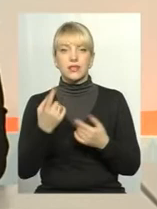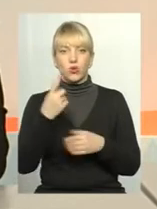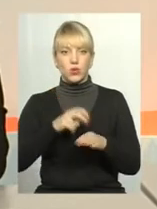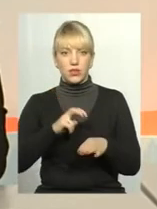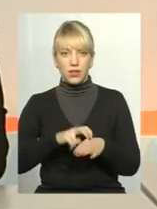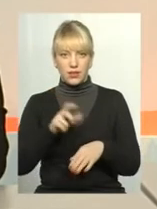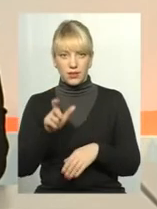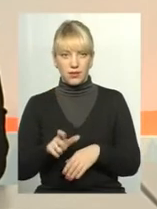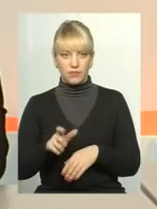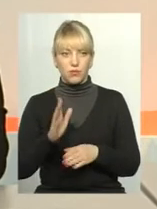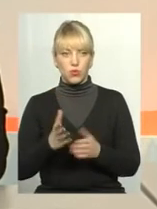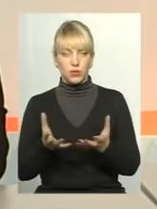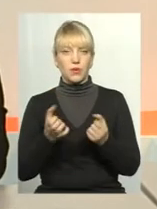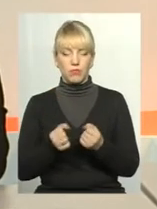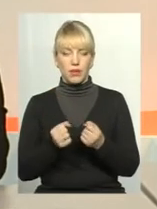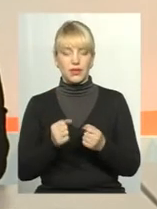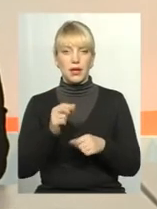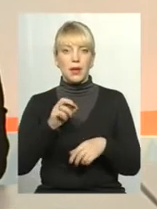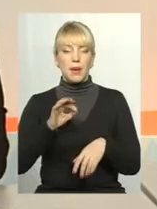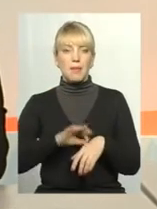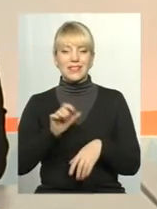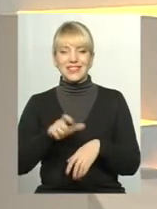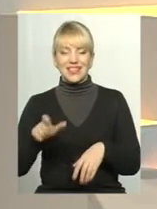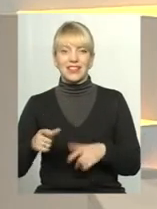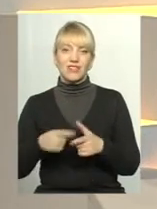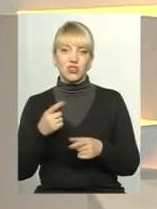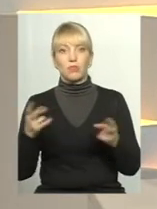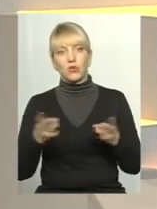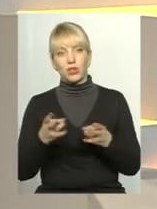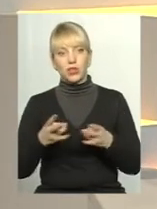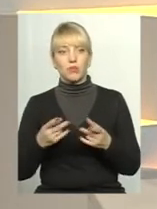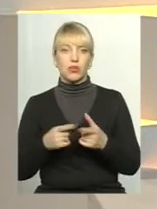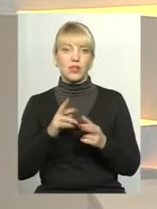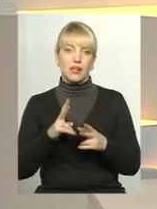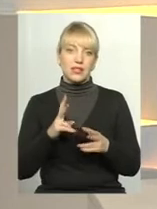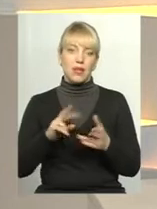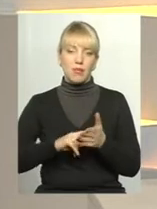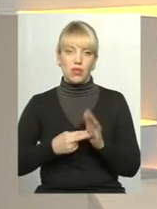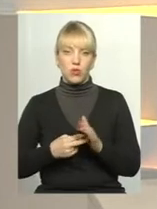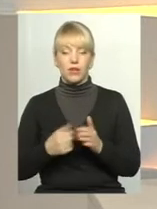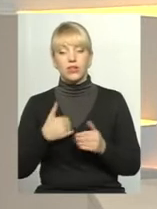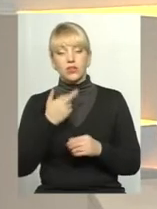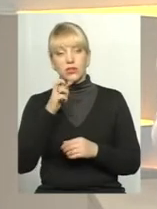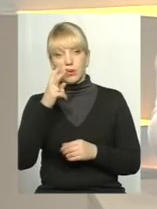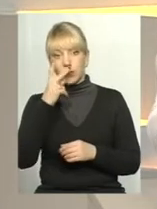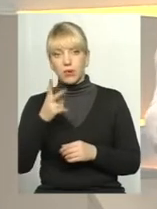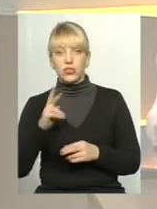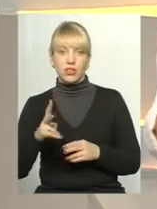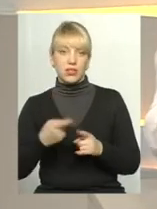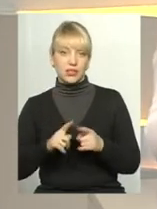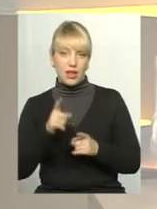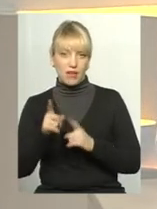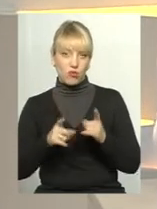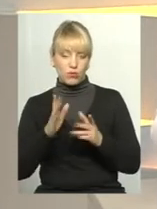буде приймати пацієнтів? Чи потрібно, так як заплановано, просто хотілося б побачити, як буде ця реформа